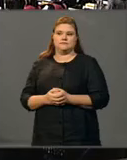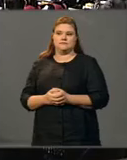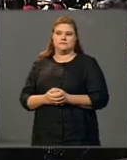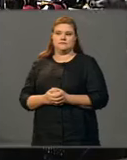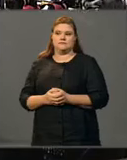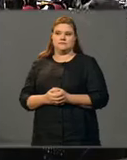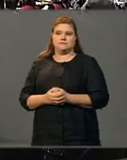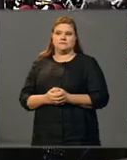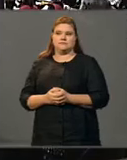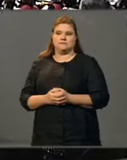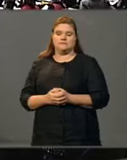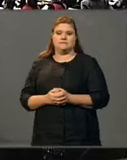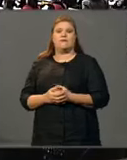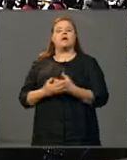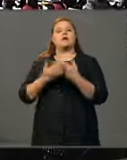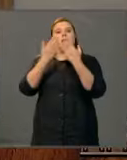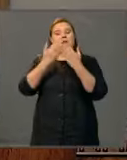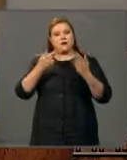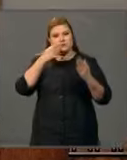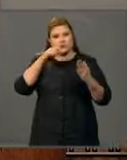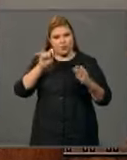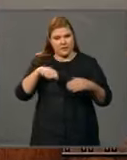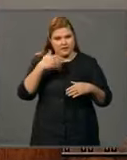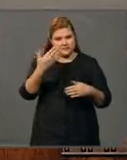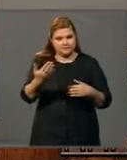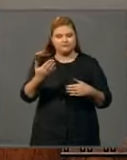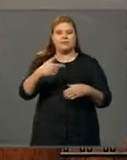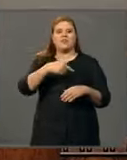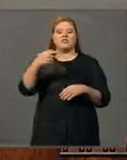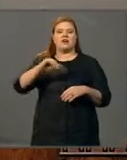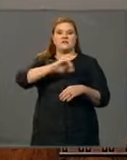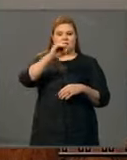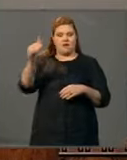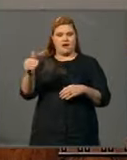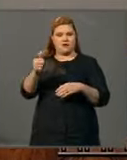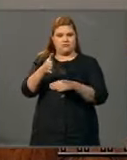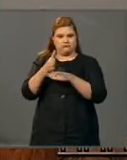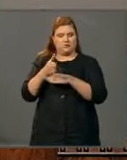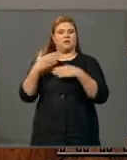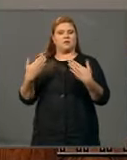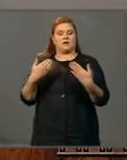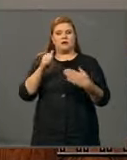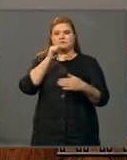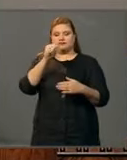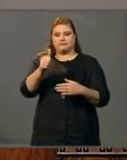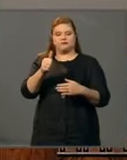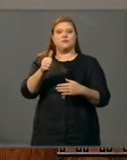Arvoisa herra puhemies, Talvivaara on tänään ilmoittanut, että varsinaista